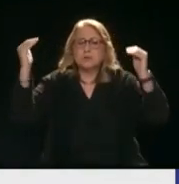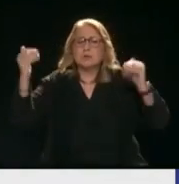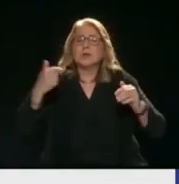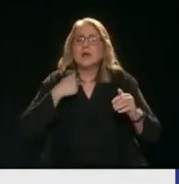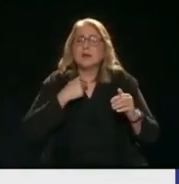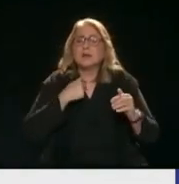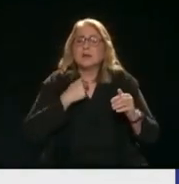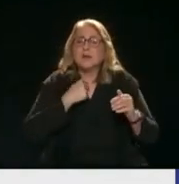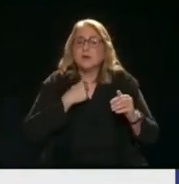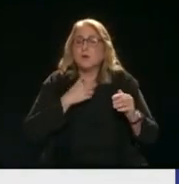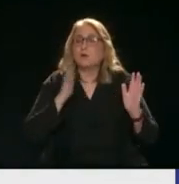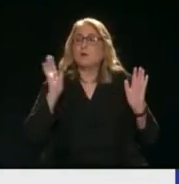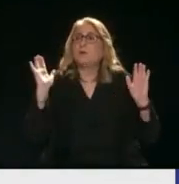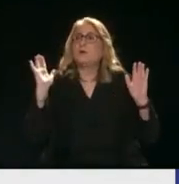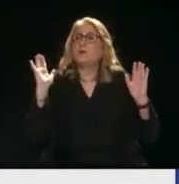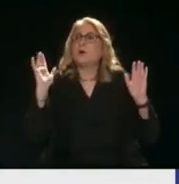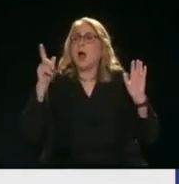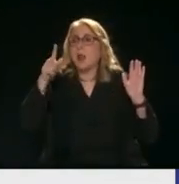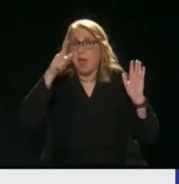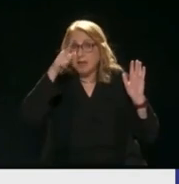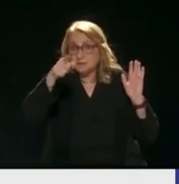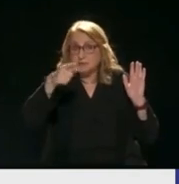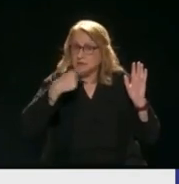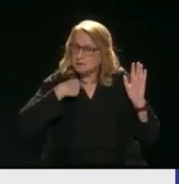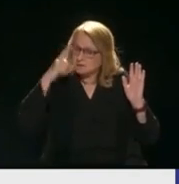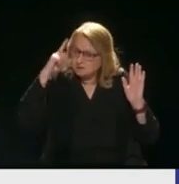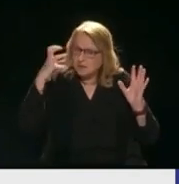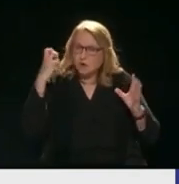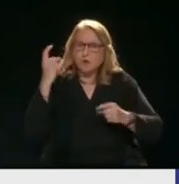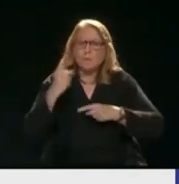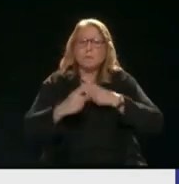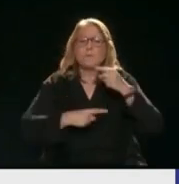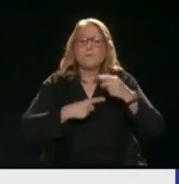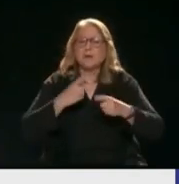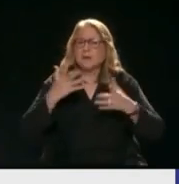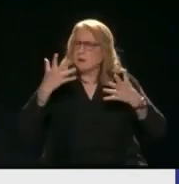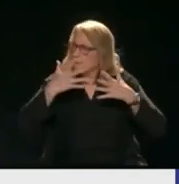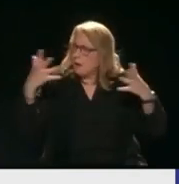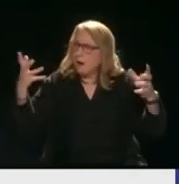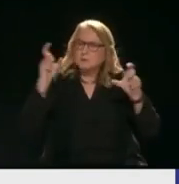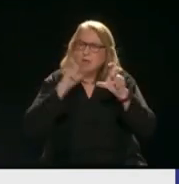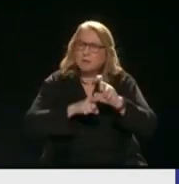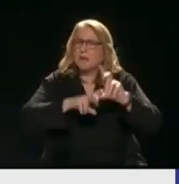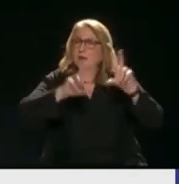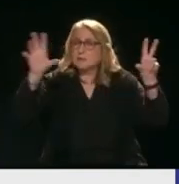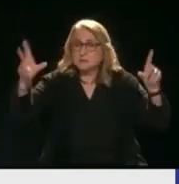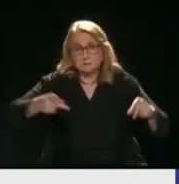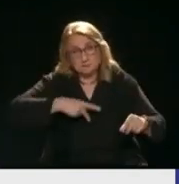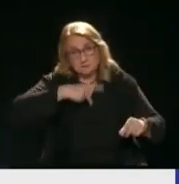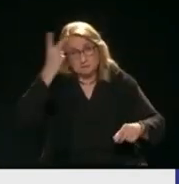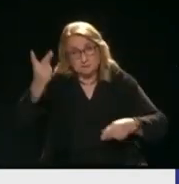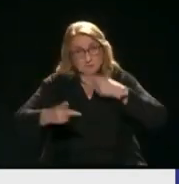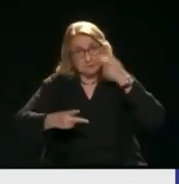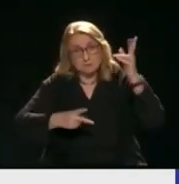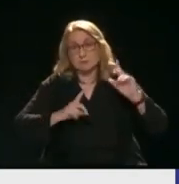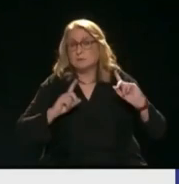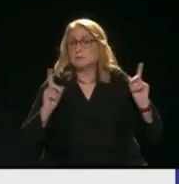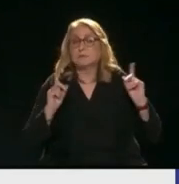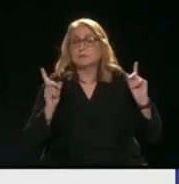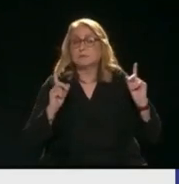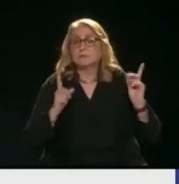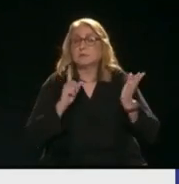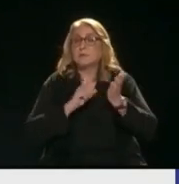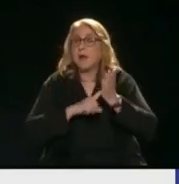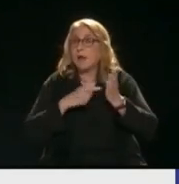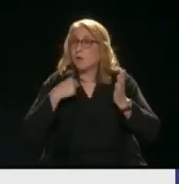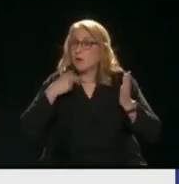Αλλά δεν μπορείς να πας στη χώρα όπως θέλεις Ακόμα και χώρες που είναι μεγαζιά Είναι εταιρείες που όλες είναι Δεν μπαίνεις σε καμία χώρα αν δεν έχεις βίζα Και αν δεν